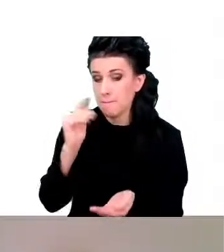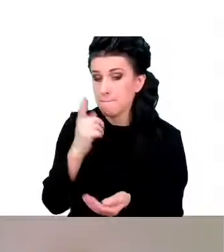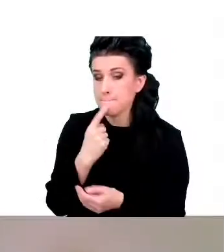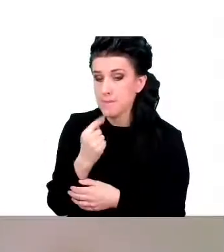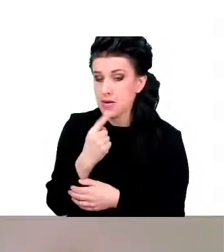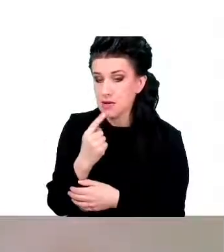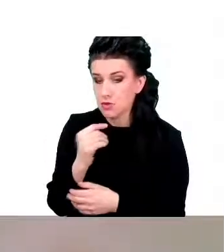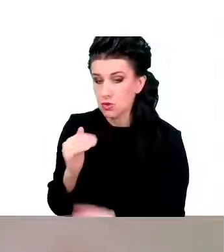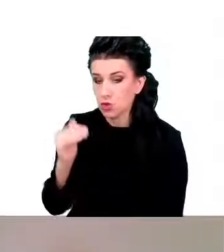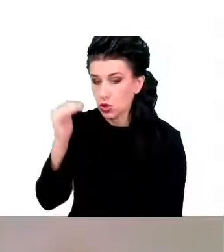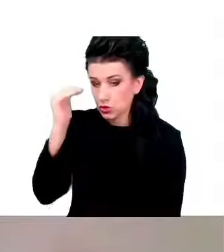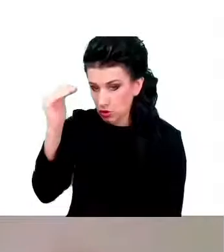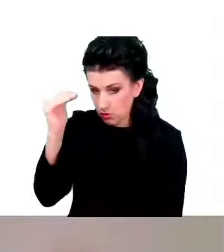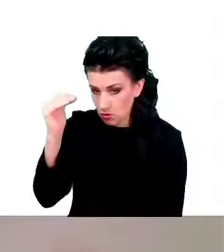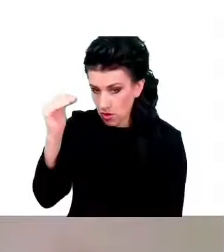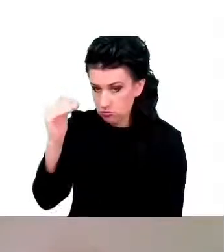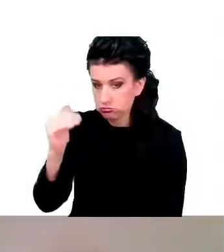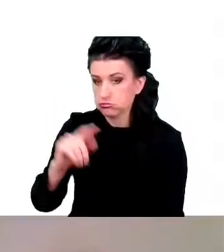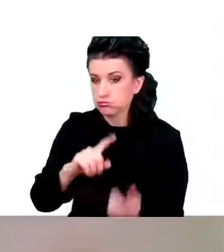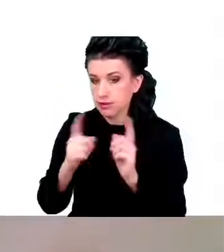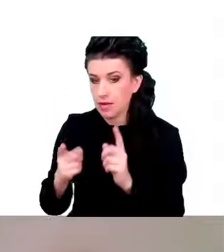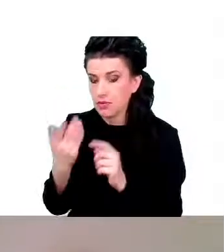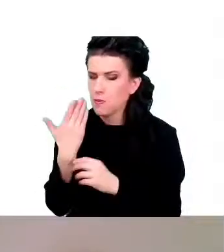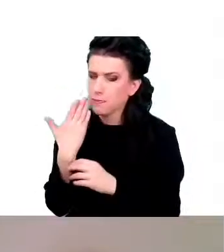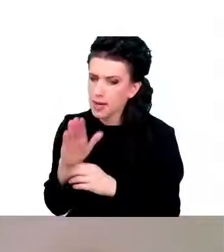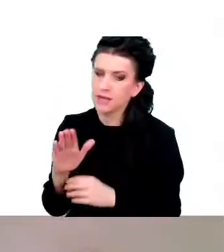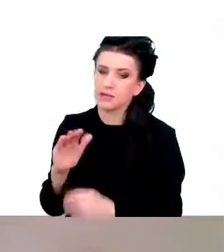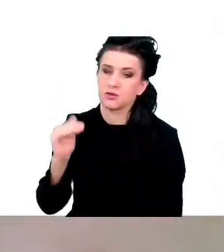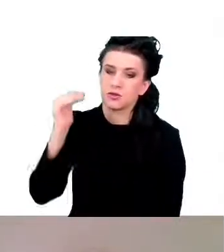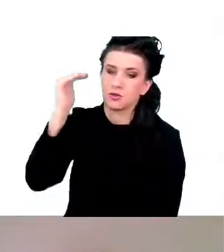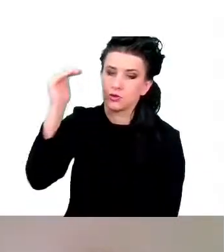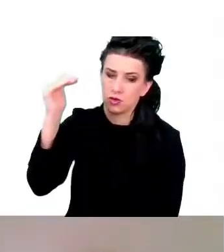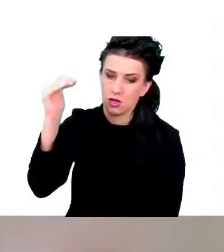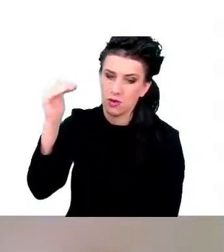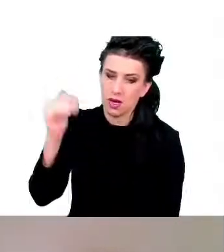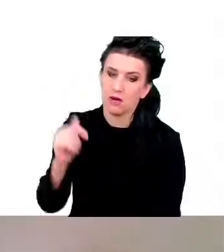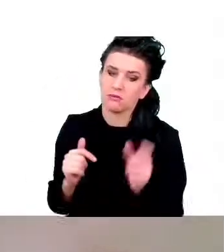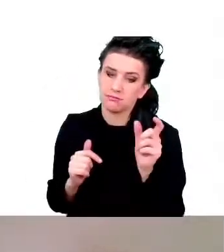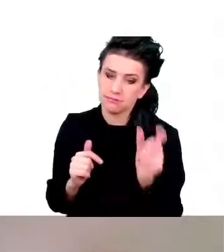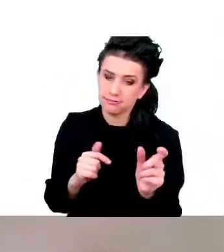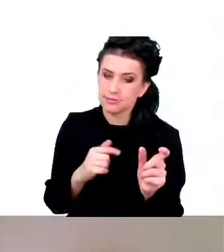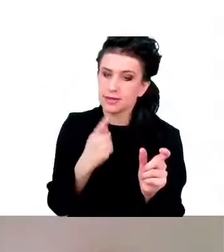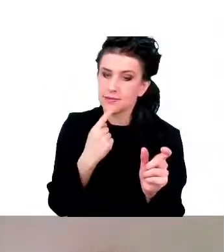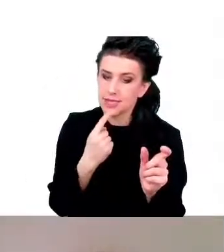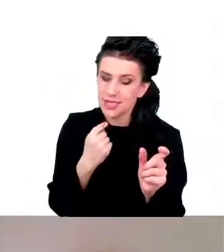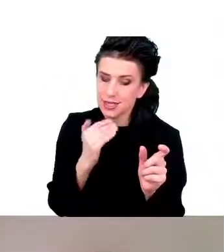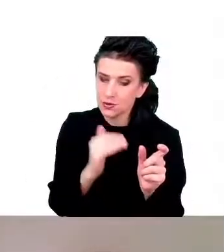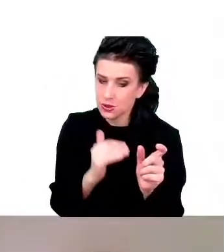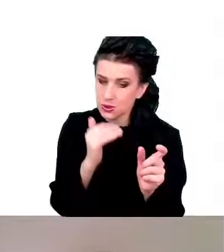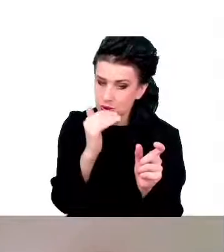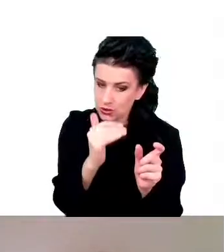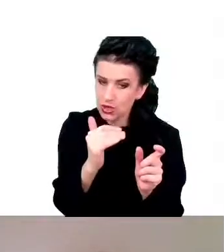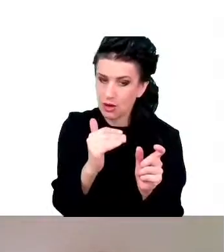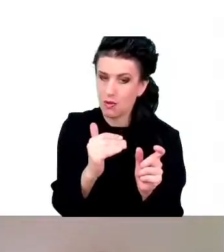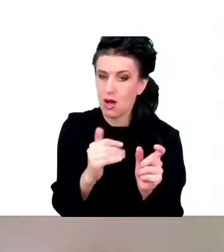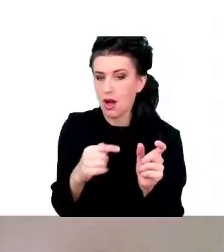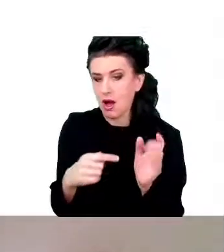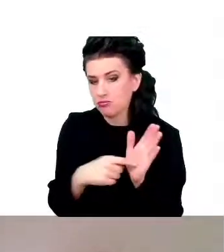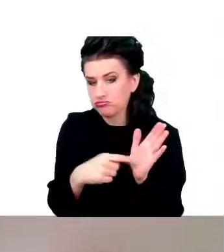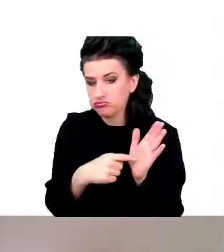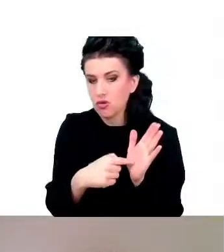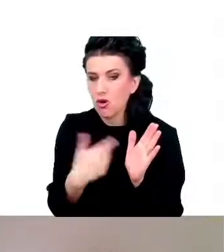Co to znaczy? Mniej dojrzała synapsa to jest taka, która może ulec